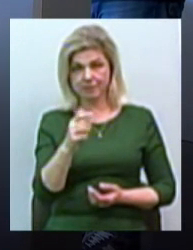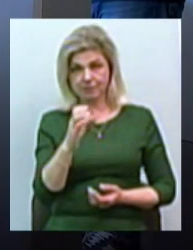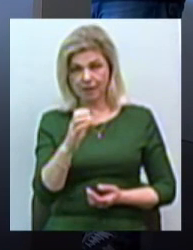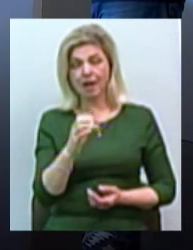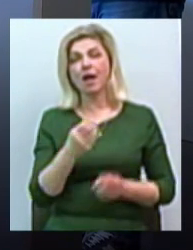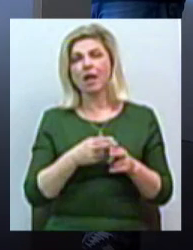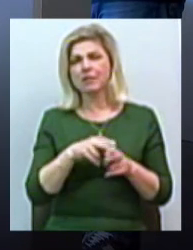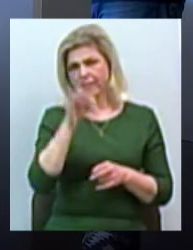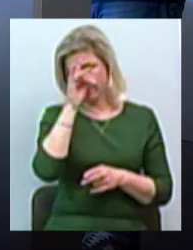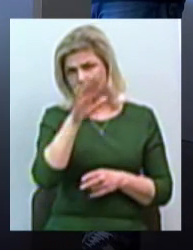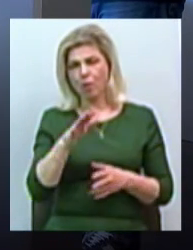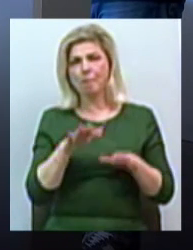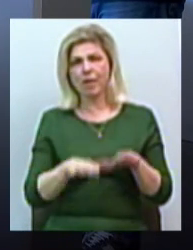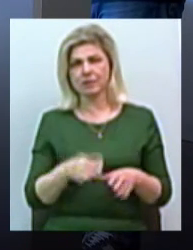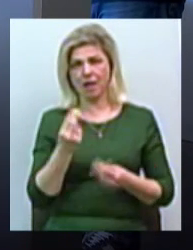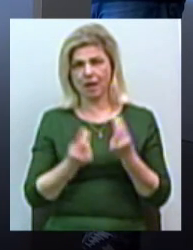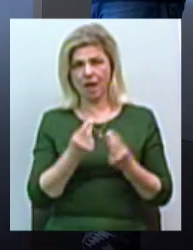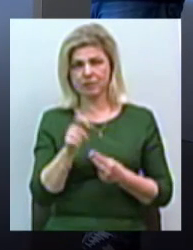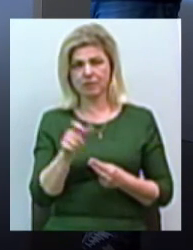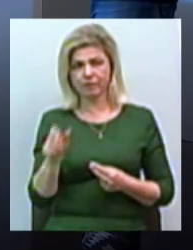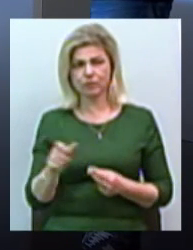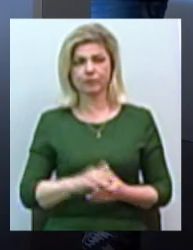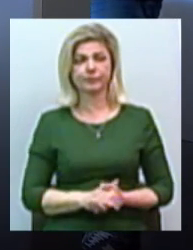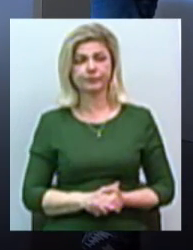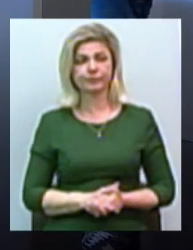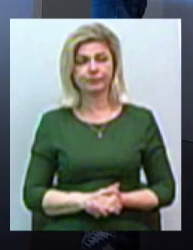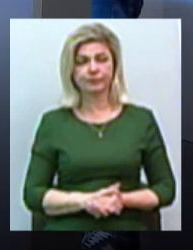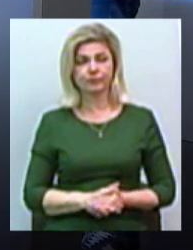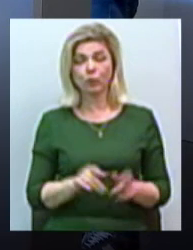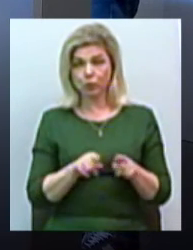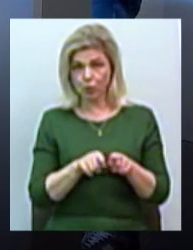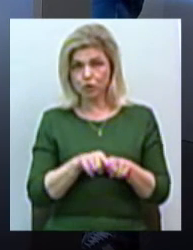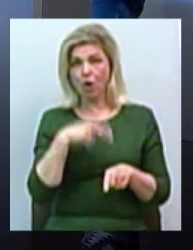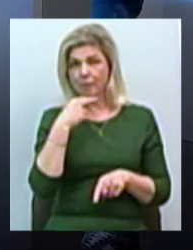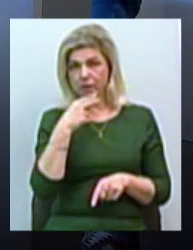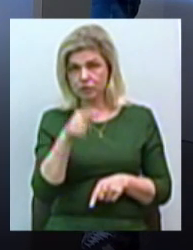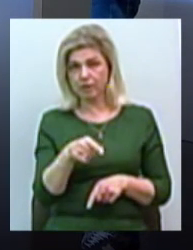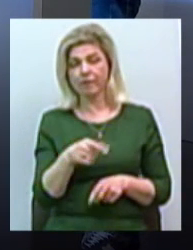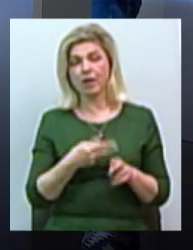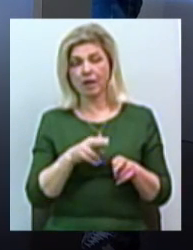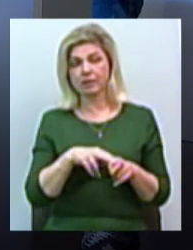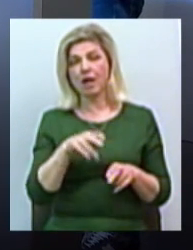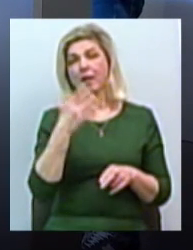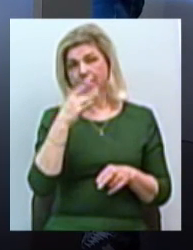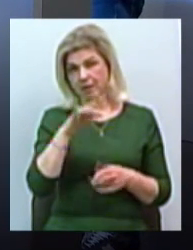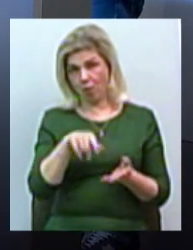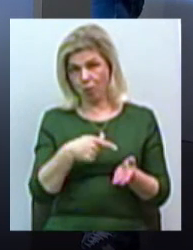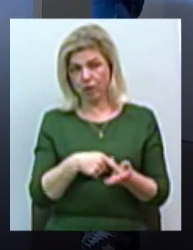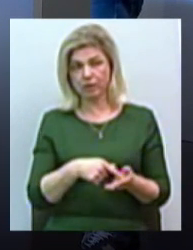гравців. Ось так він виглядав 1940 року. Причем, це вже, обращаю увагу, це вже штат Невада. Ми слухали